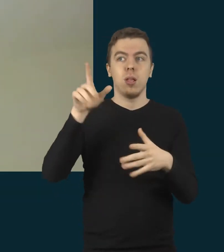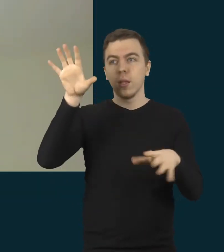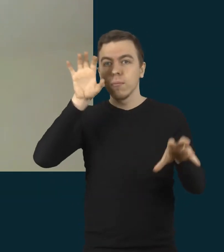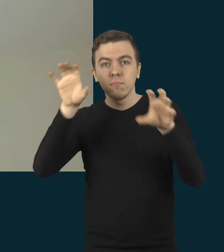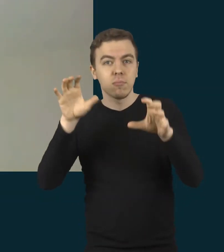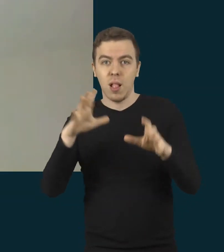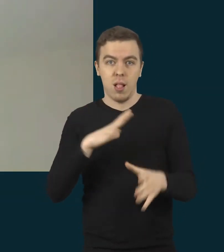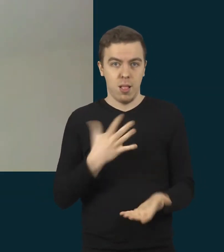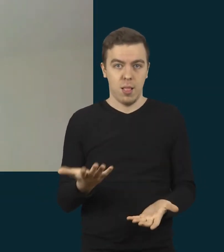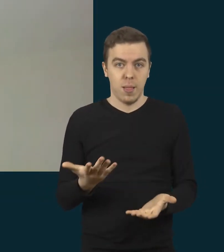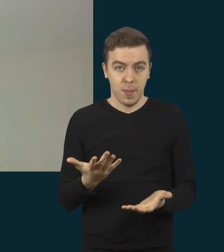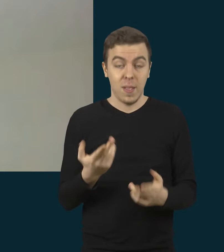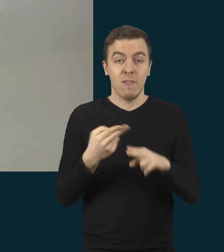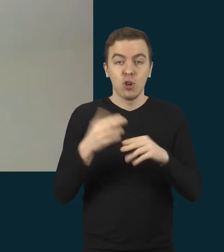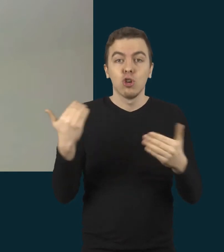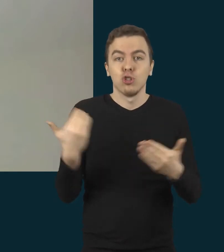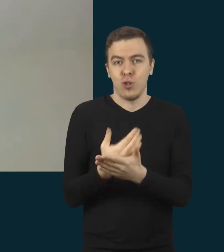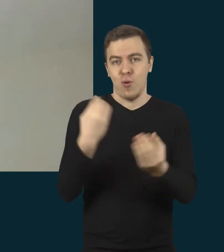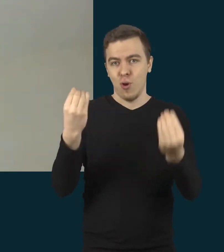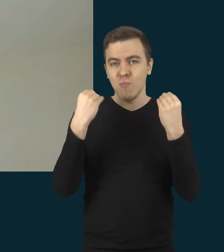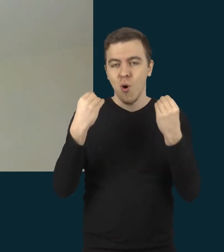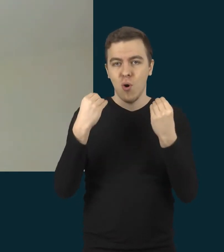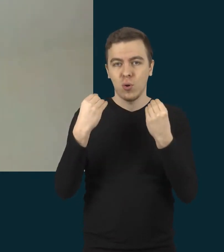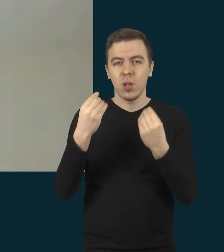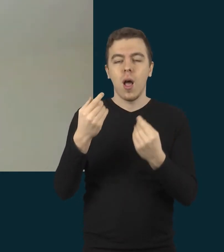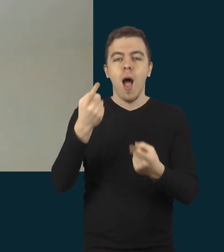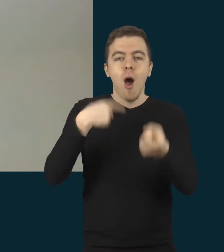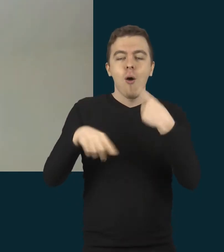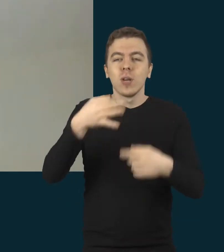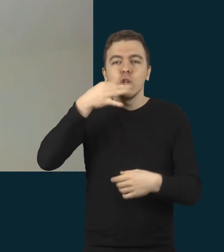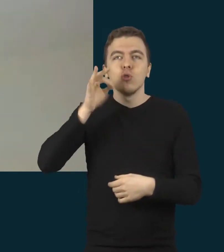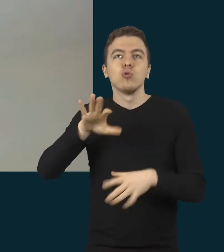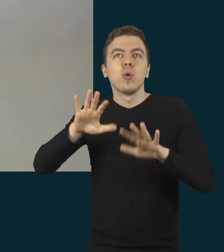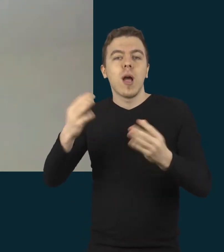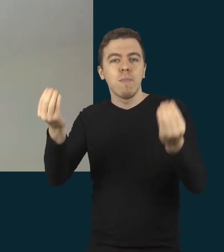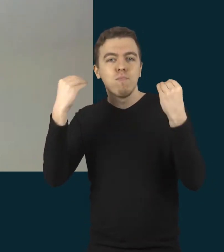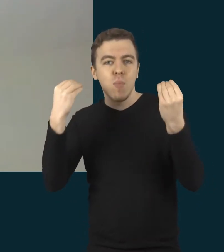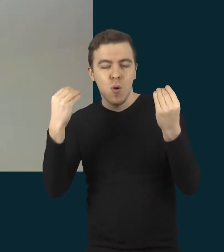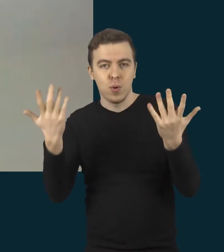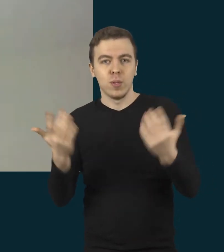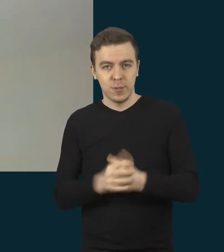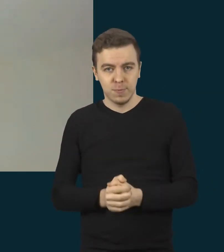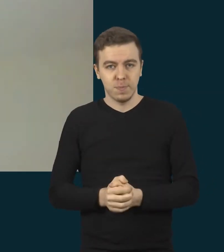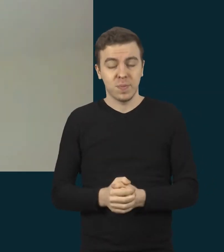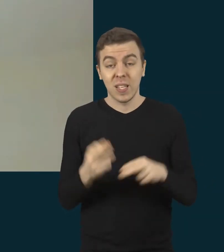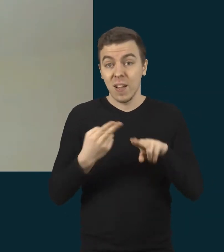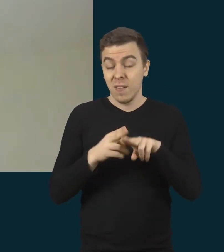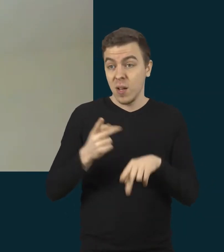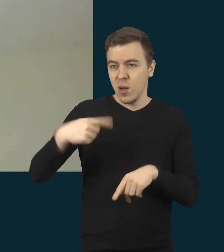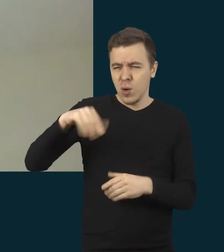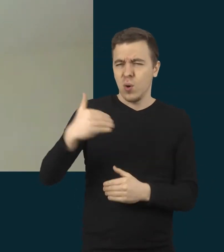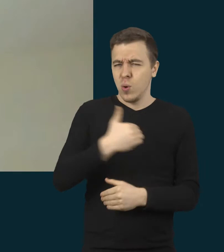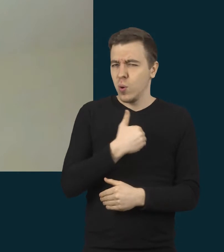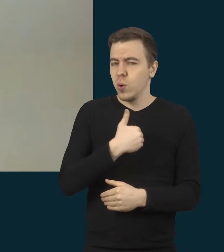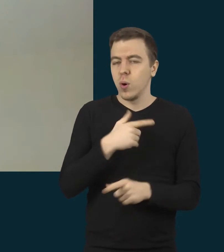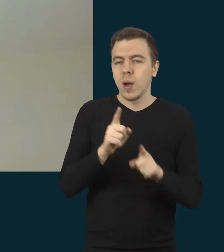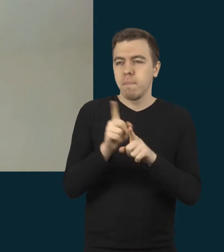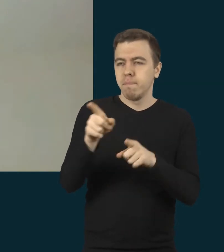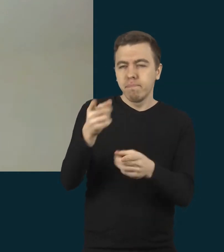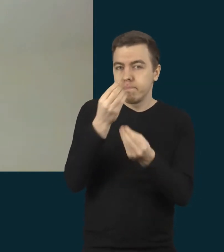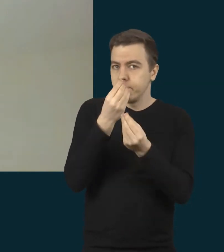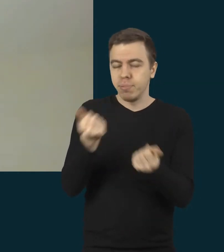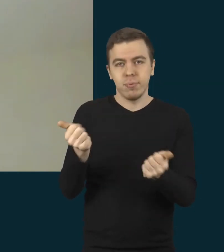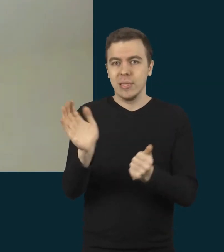pradėti mokytis iš naujo. Atgaminti tuos įgūdžius, tai mes labai norėjome neprarasti to